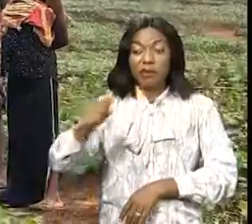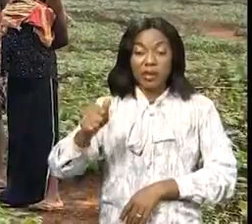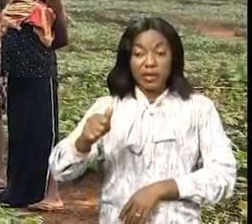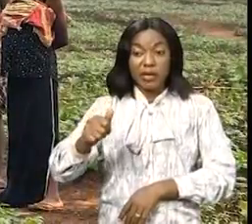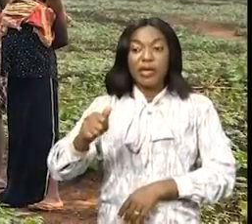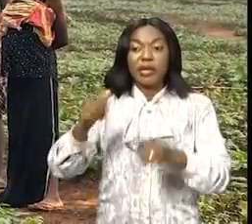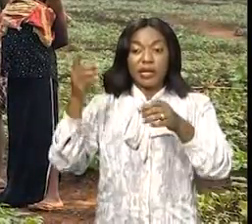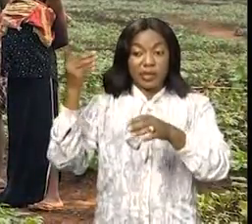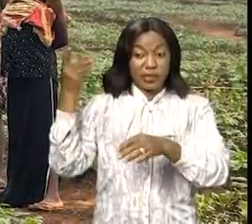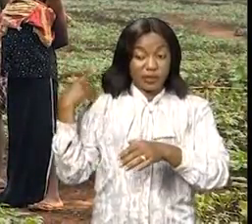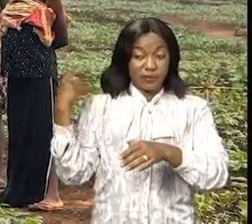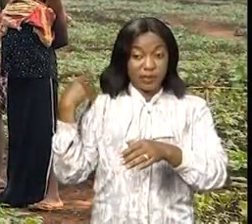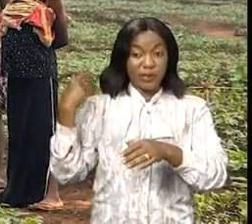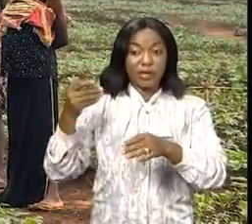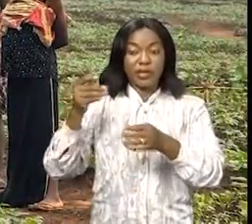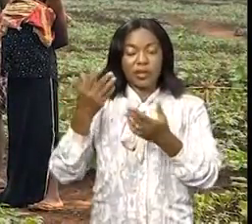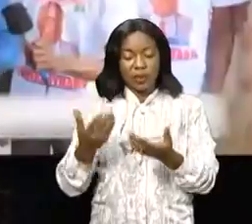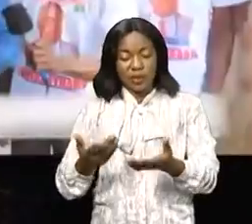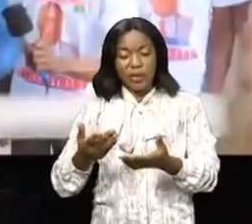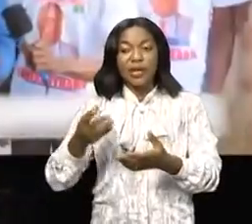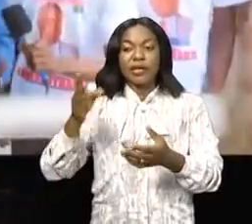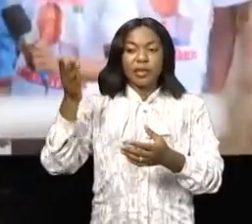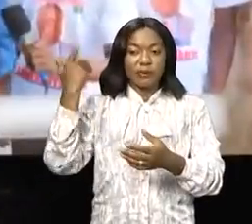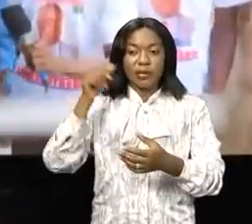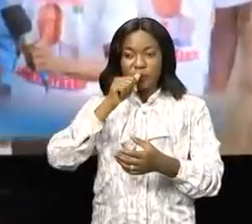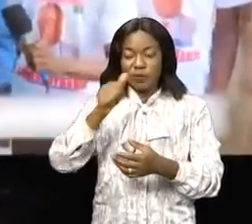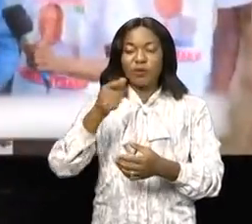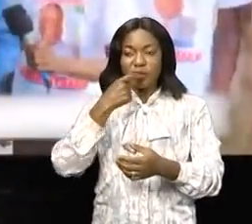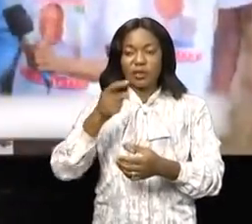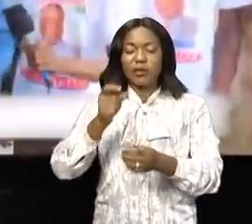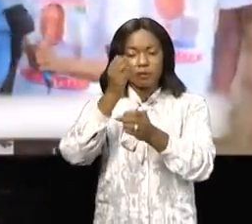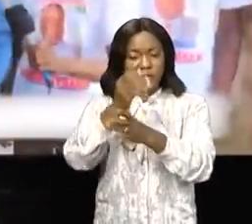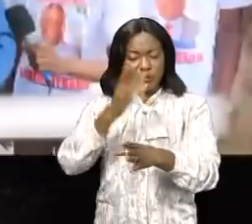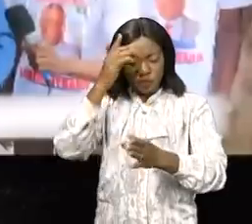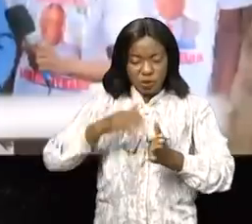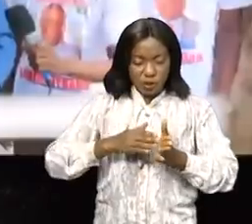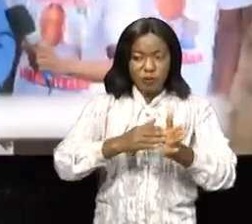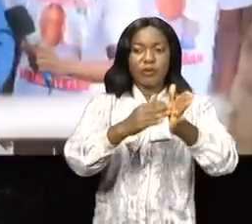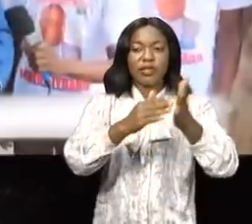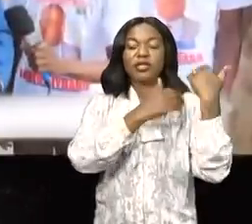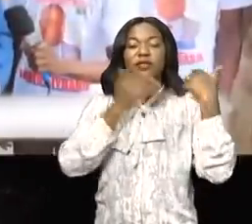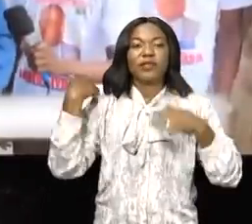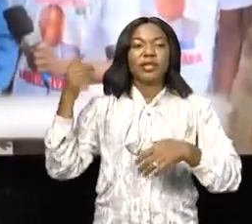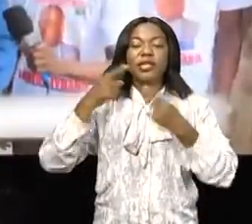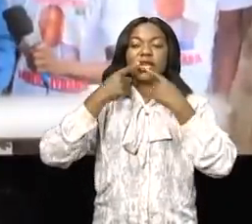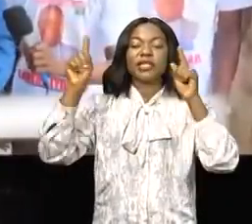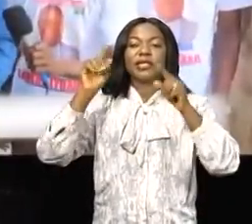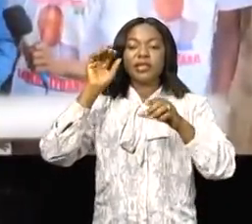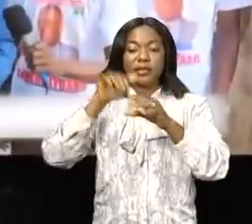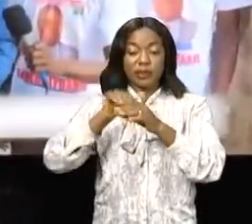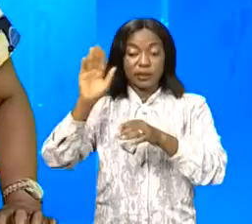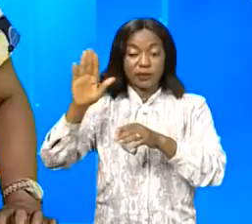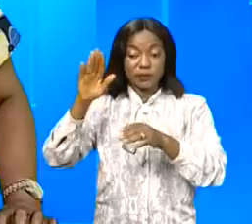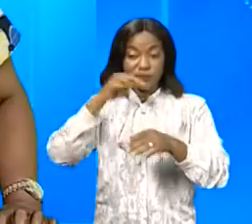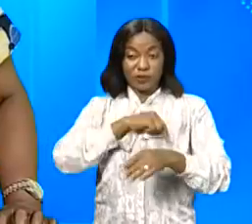de Maïmdombé, représentés par M. Loméka, restent tout de même disposés à accompagner le chef de l'État dans la réussite de sa mission.